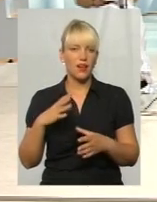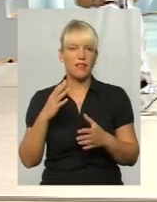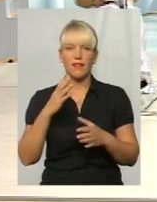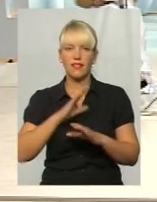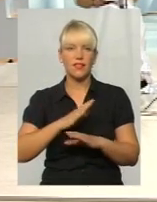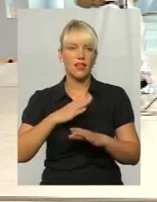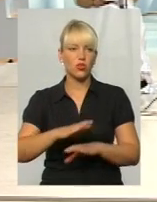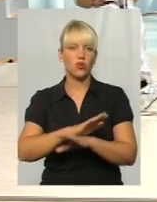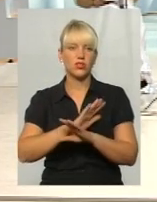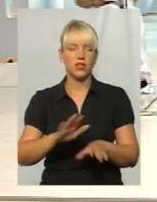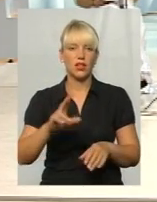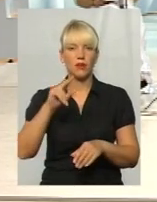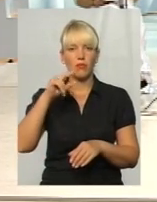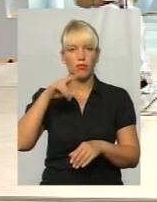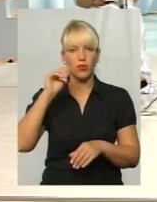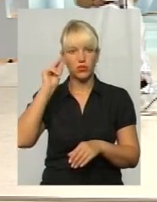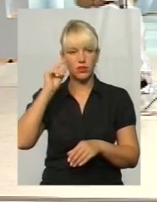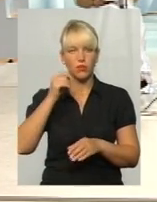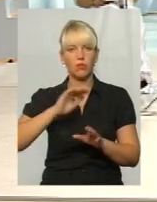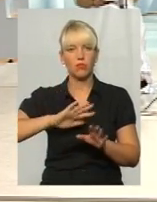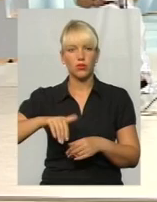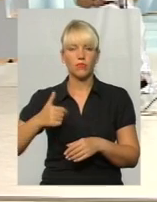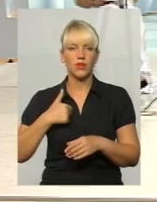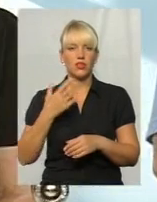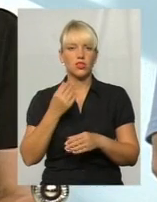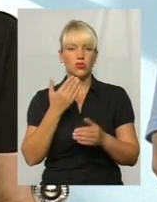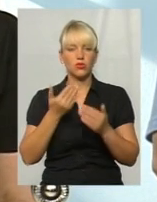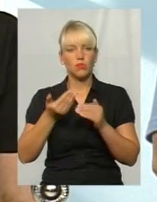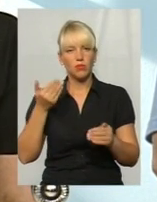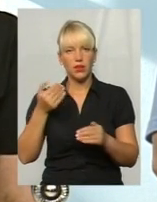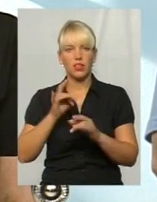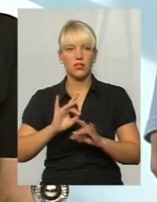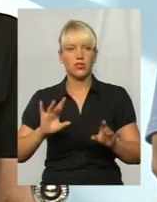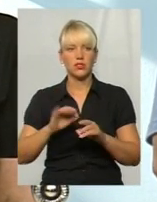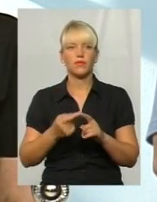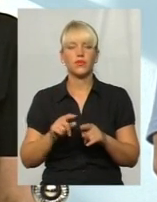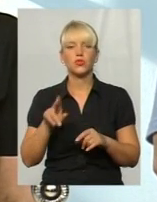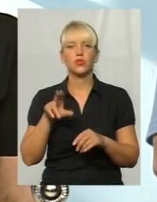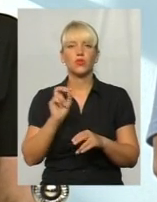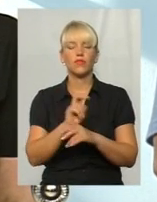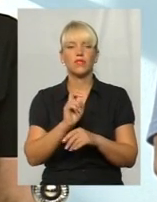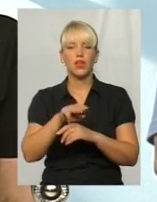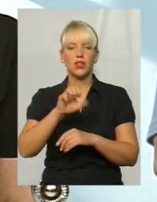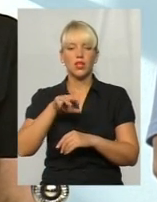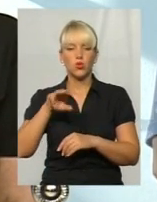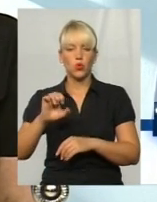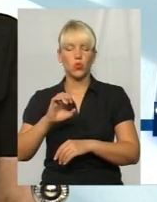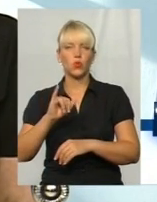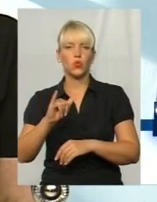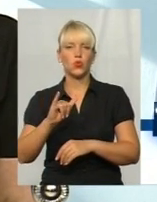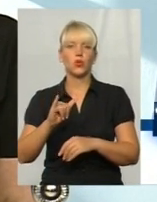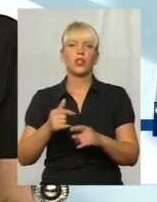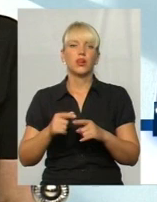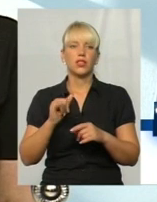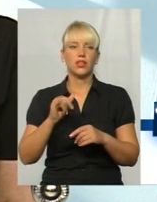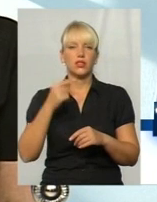По цифри потім я вам хотів попередню трохи ремарку дати, значить на рахунок відвідування тату в салоні, в стомат-кабінеті. Треба